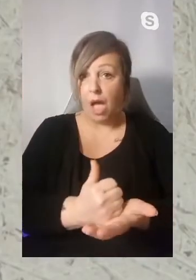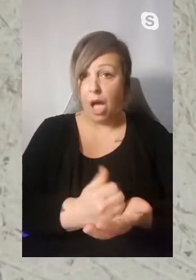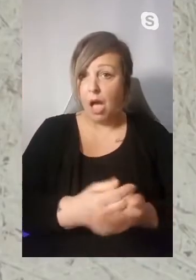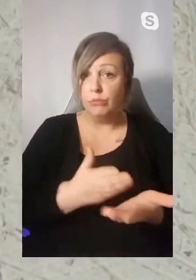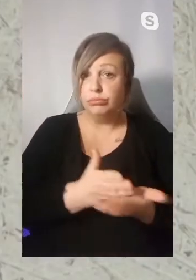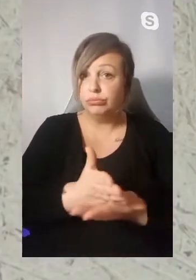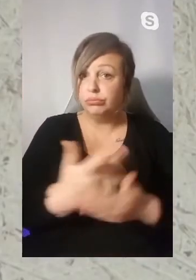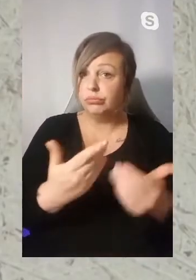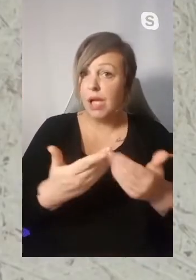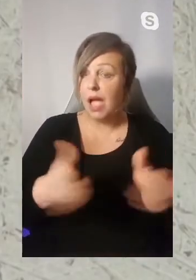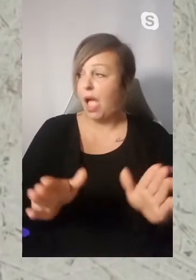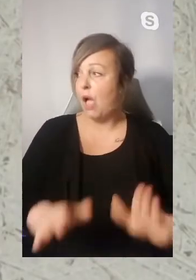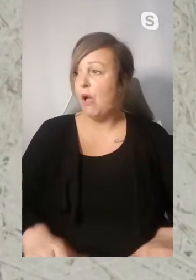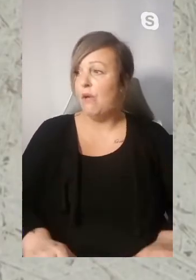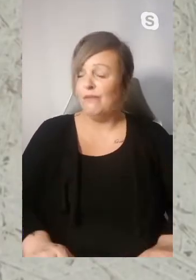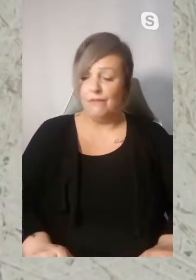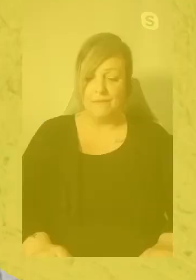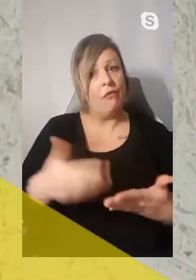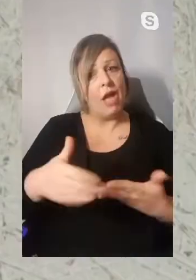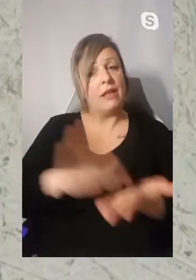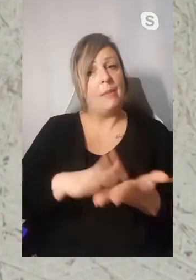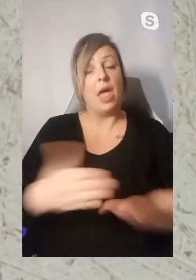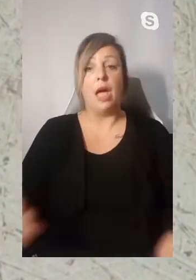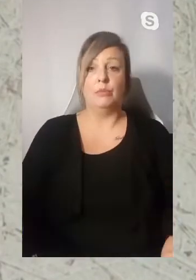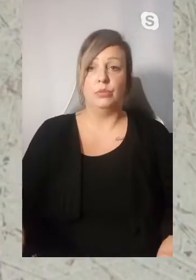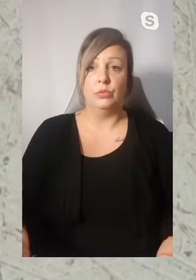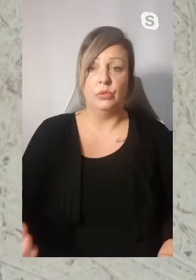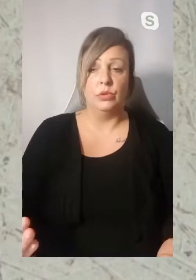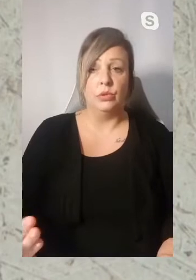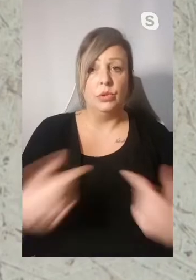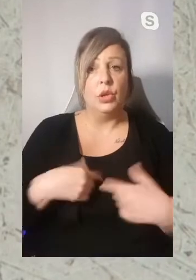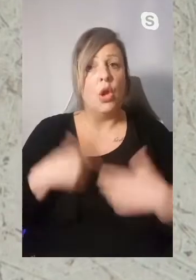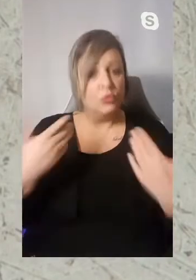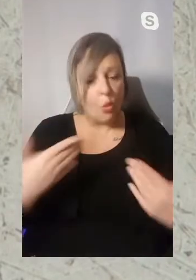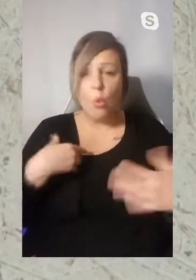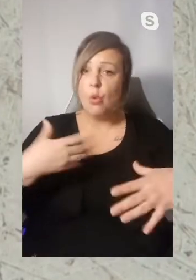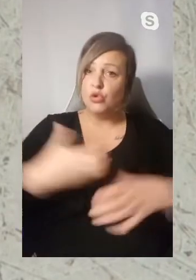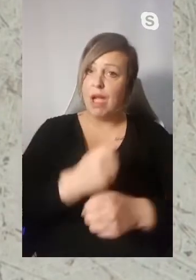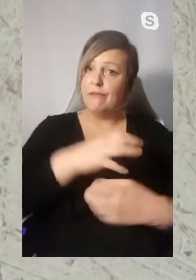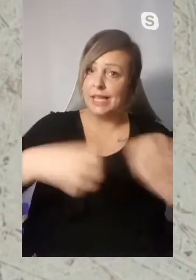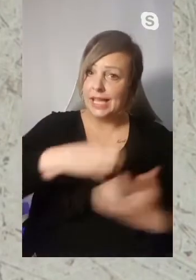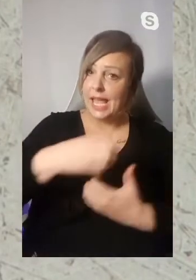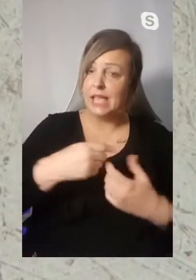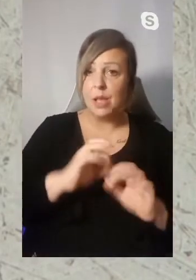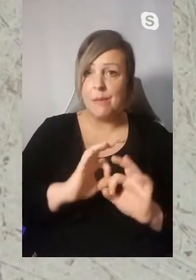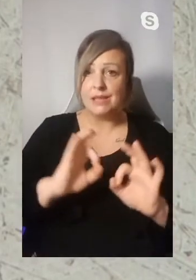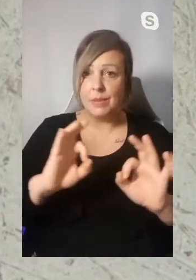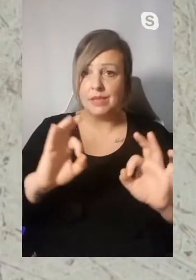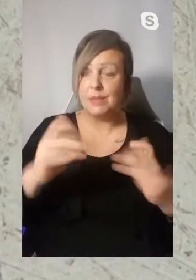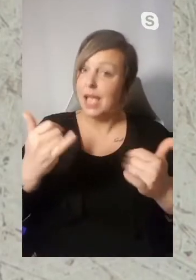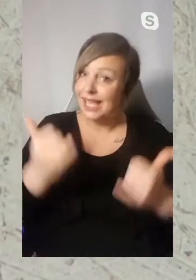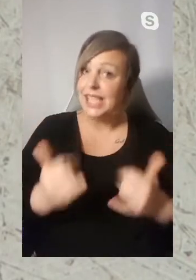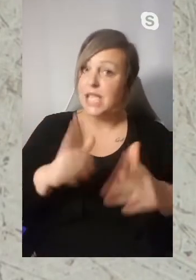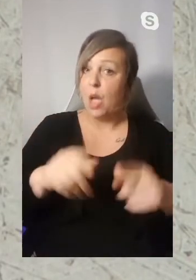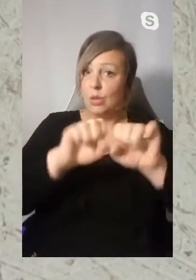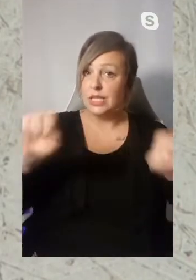waren nie geschlossen. Muss man ganz deutlich sagen. Wir müssen überlegen, dass das, was wir an Dingen uns erarbeitet haben in der Krise, jetzt auch in